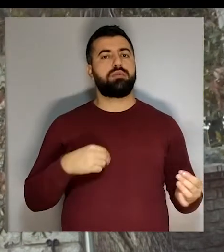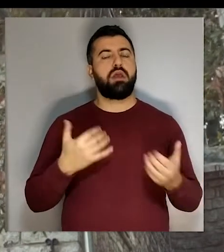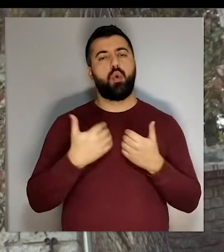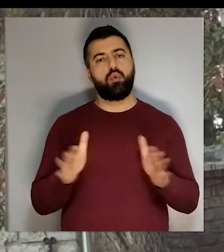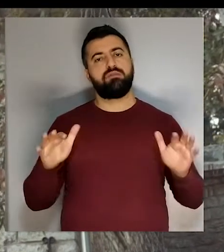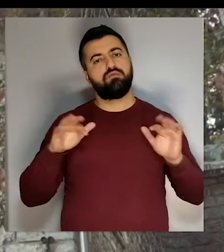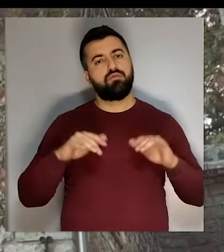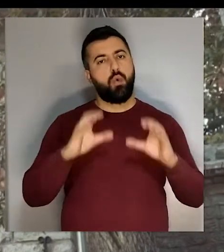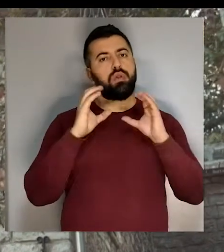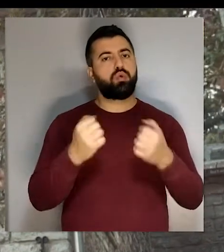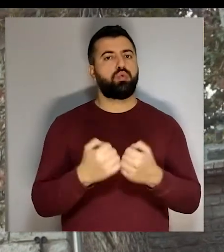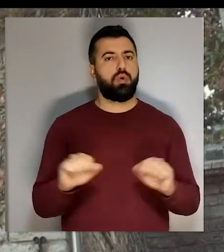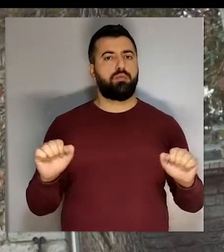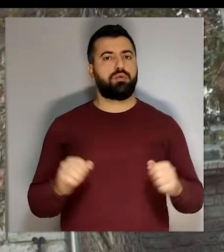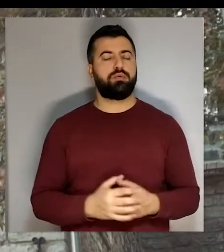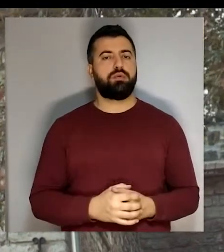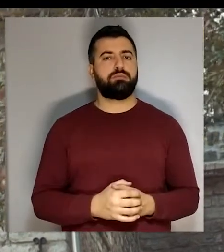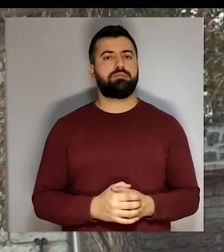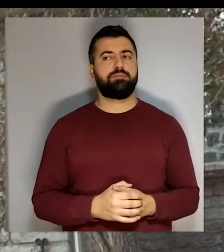muzej Otvoren za posjetioce